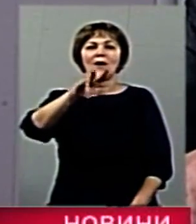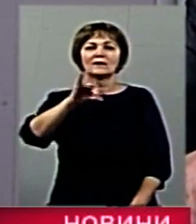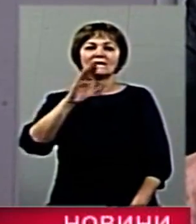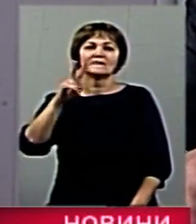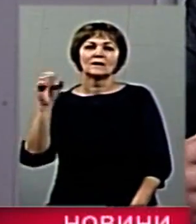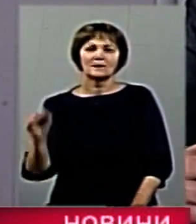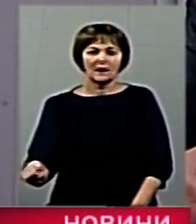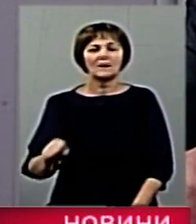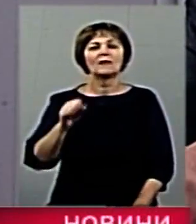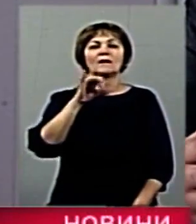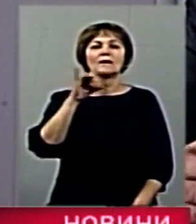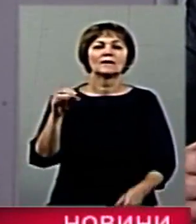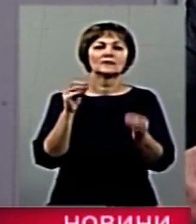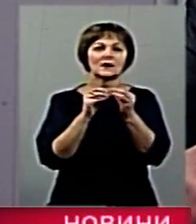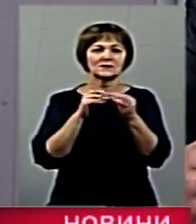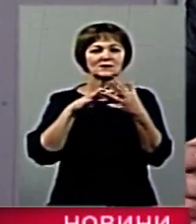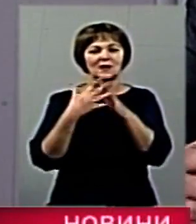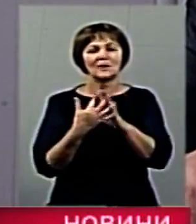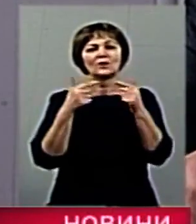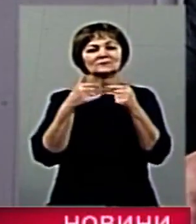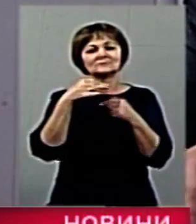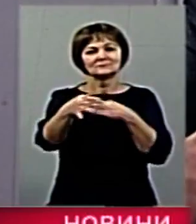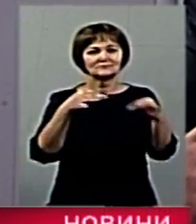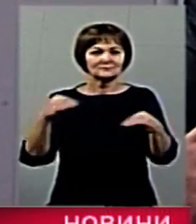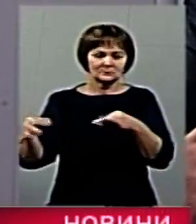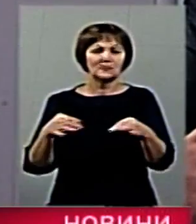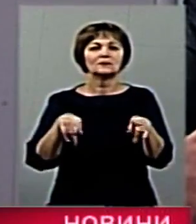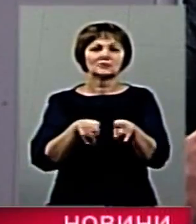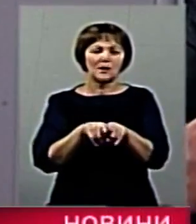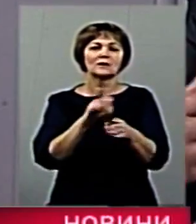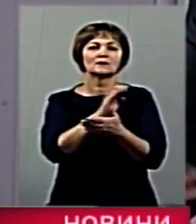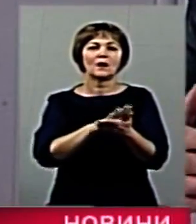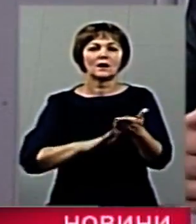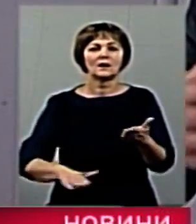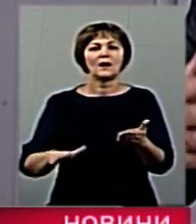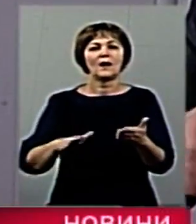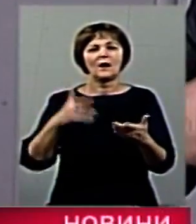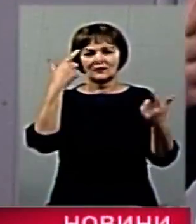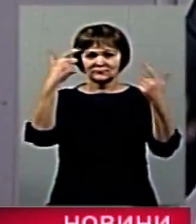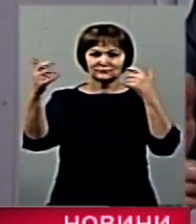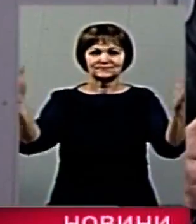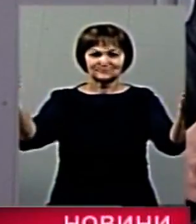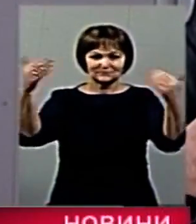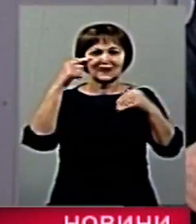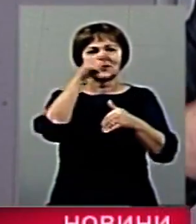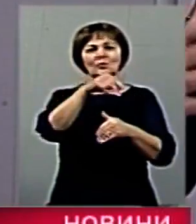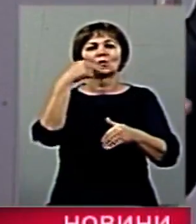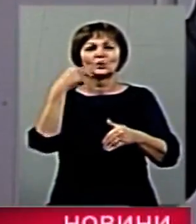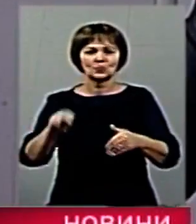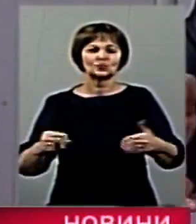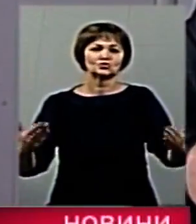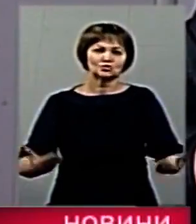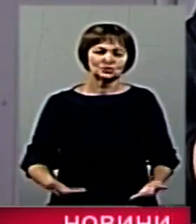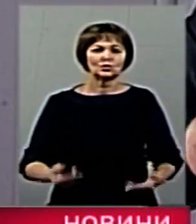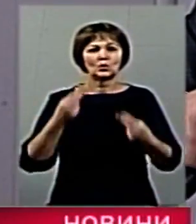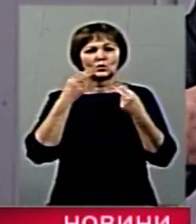з Павловичі, 22, 10 із села Кошляки і так далі. І агітували тим, що краще побутові умови, краще